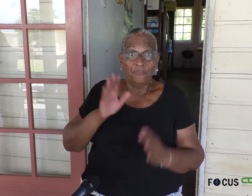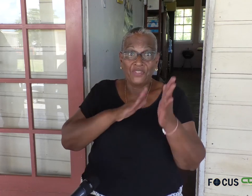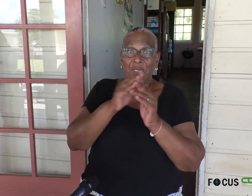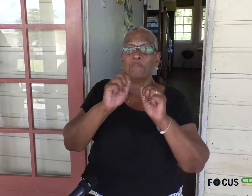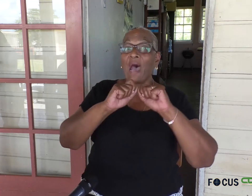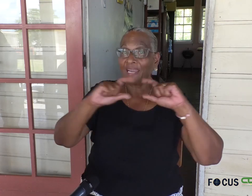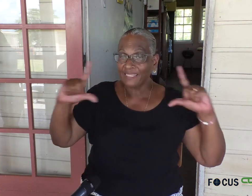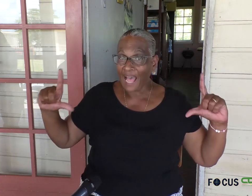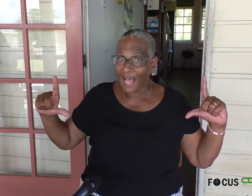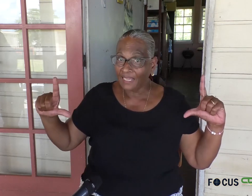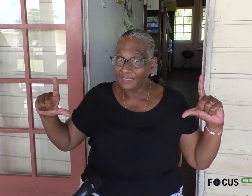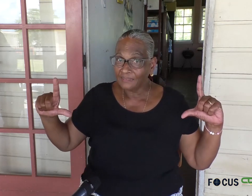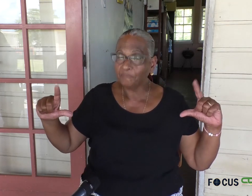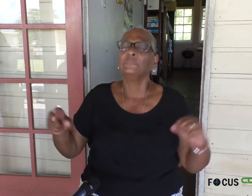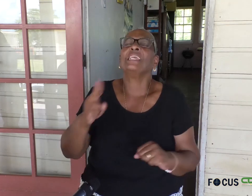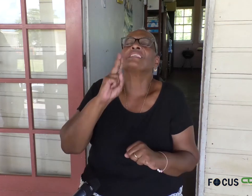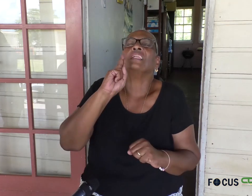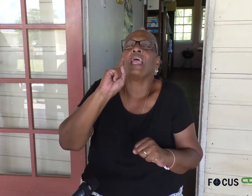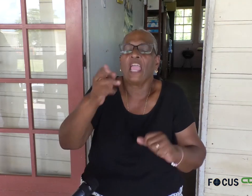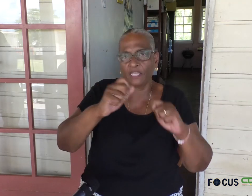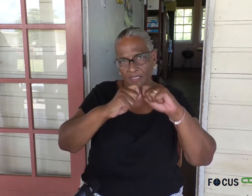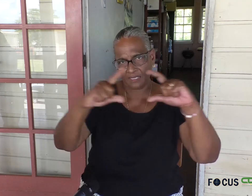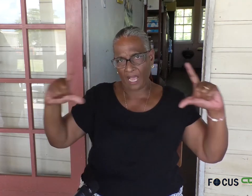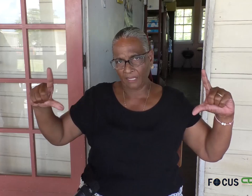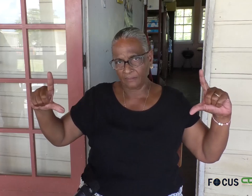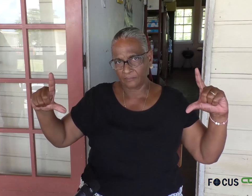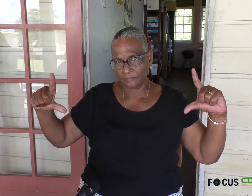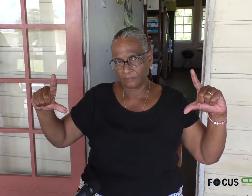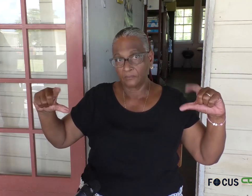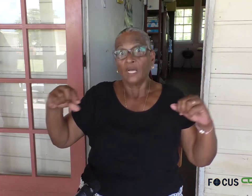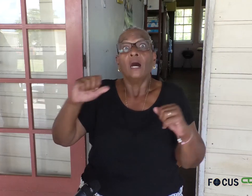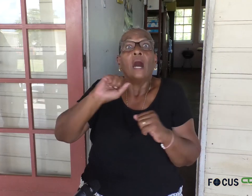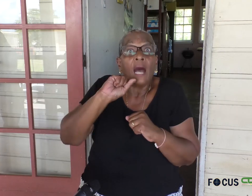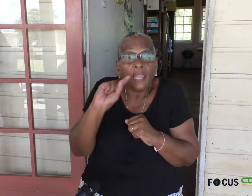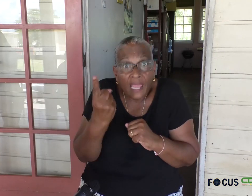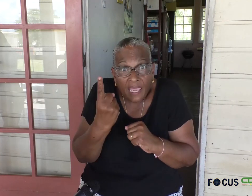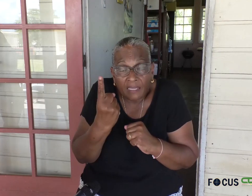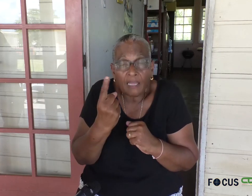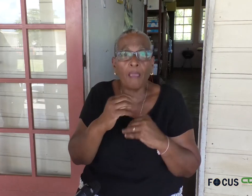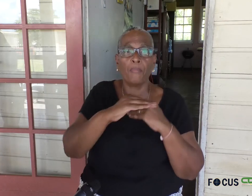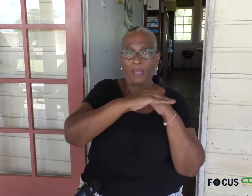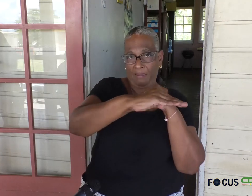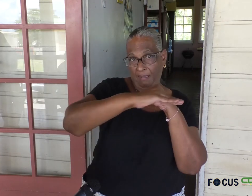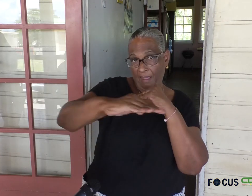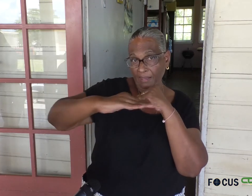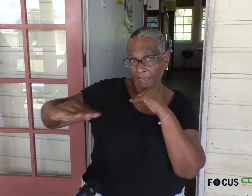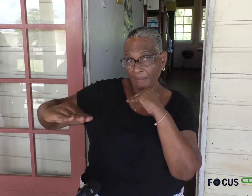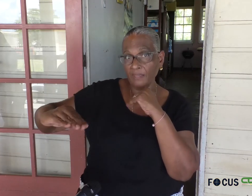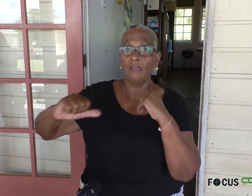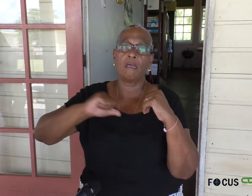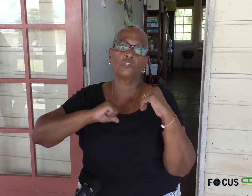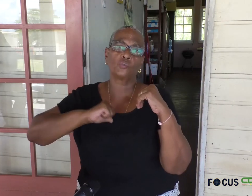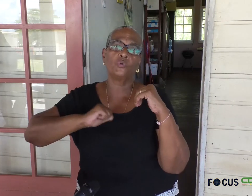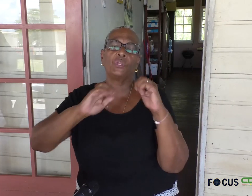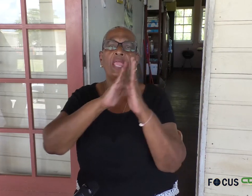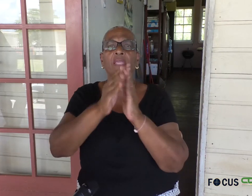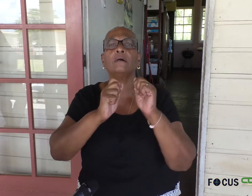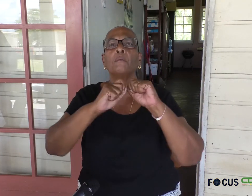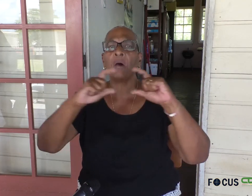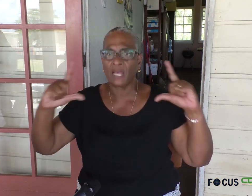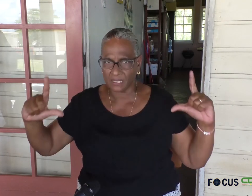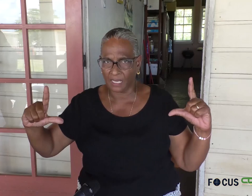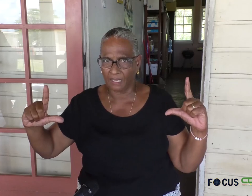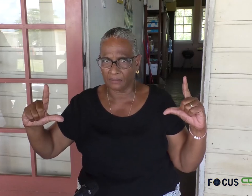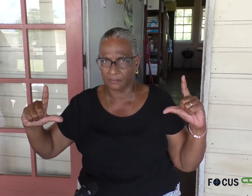De gebarentaal is een echte taal. Alleen hebben alle landen zo hun